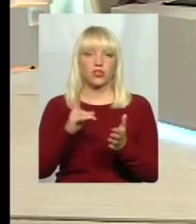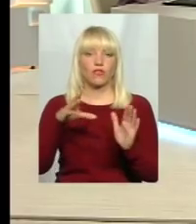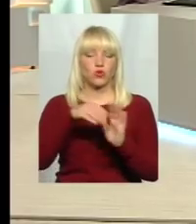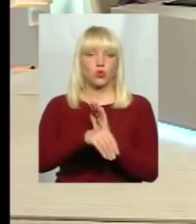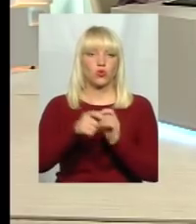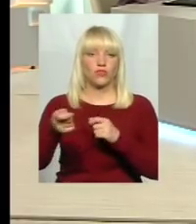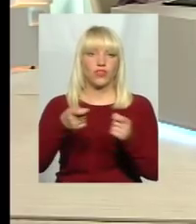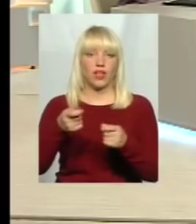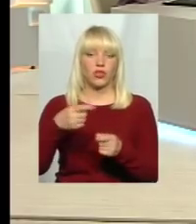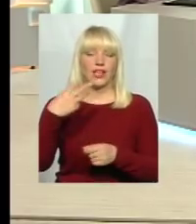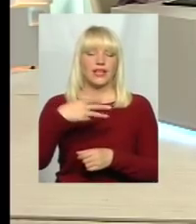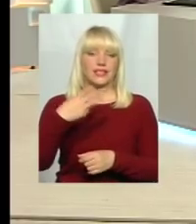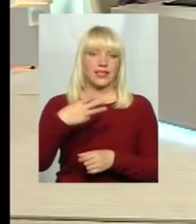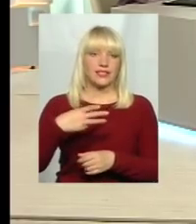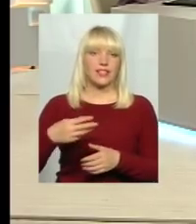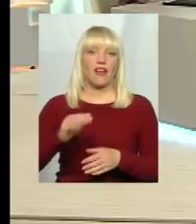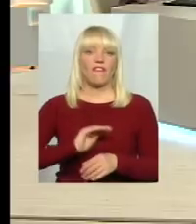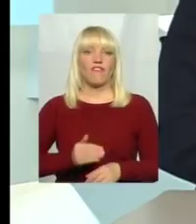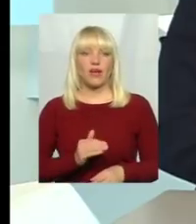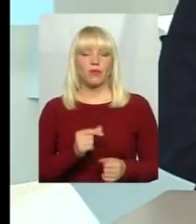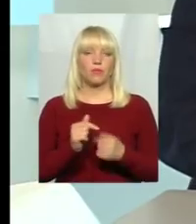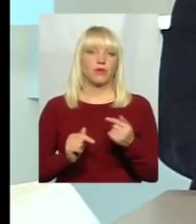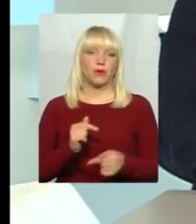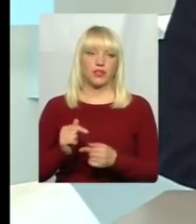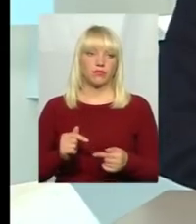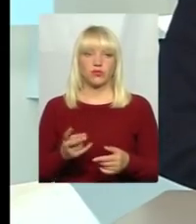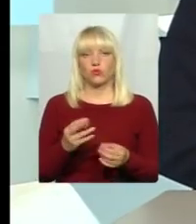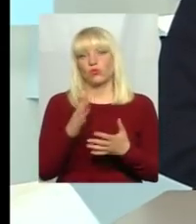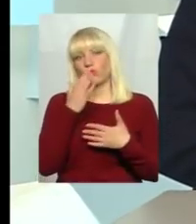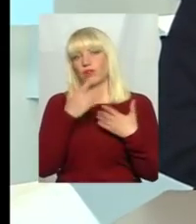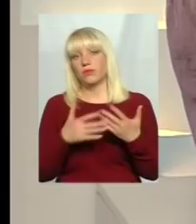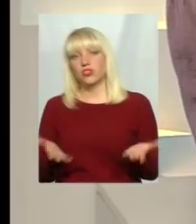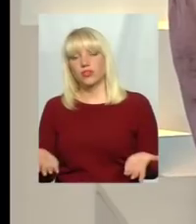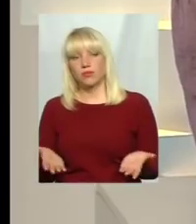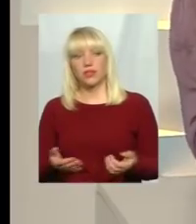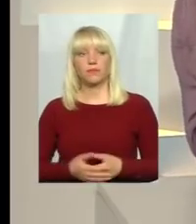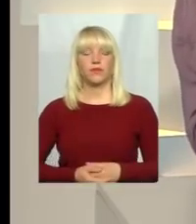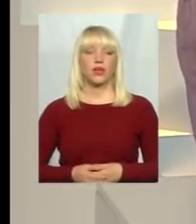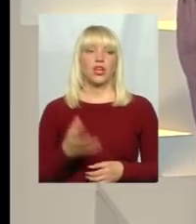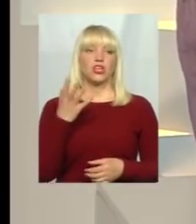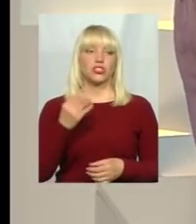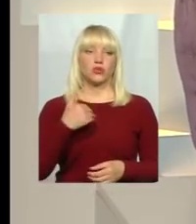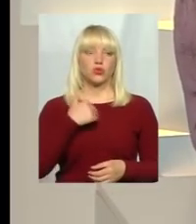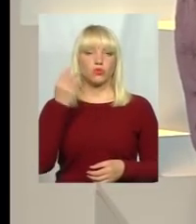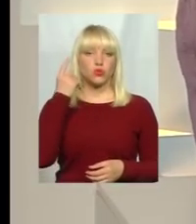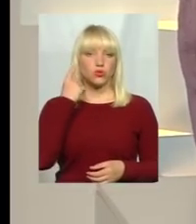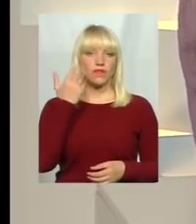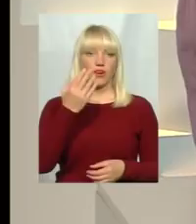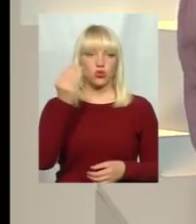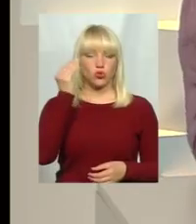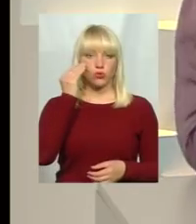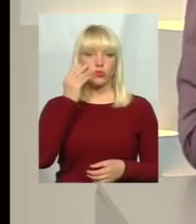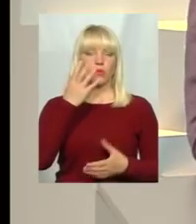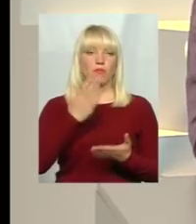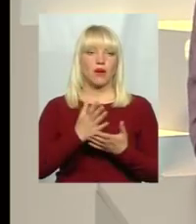30 фермерів, чи там, ну не фермерів, підприємців в громаді. Ну, то вибачте мені. Знаєте, я дуже хочу почути ще вашу думку, тому що маємо ще один